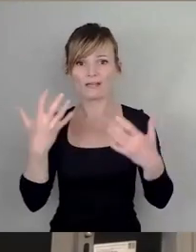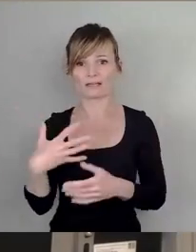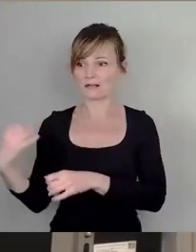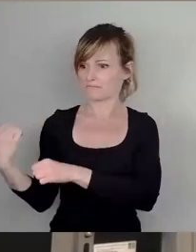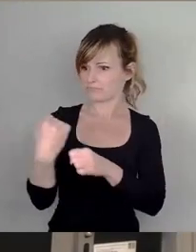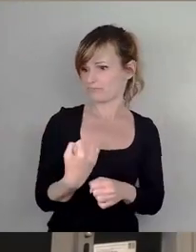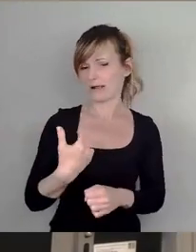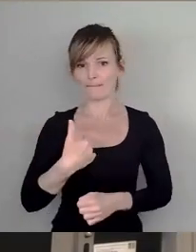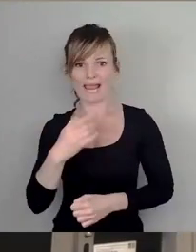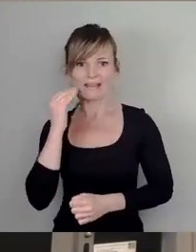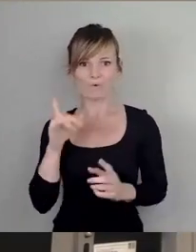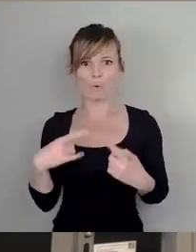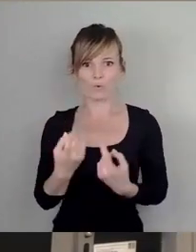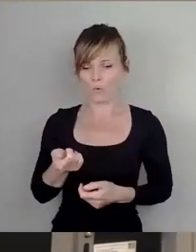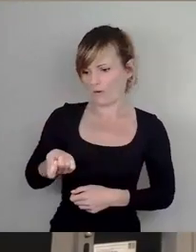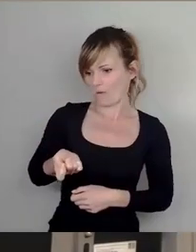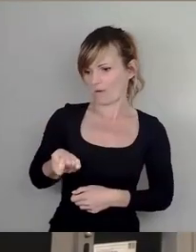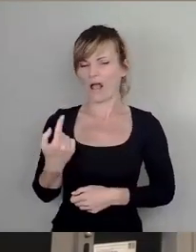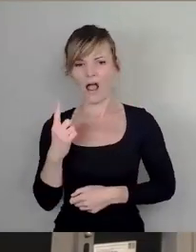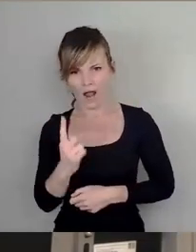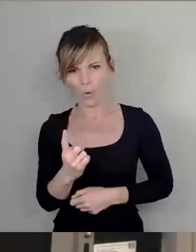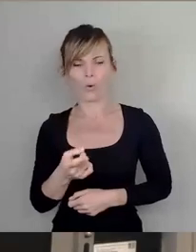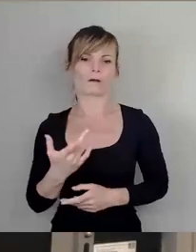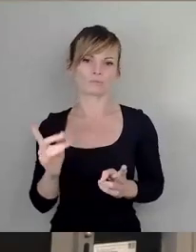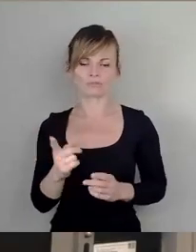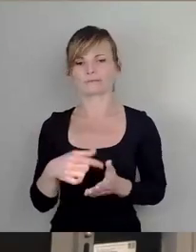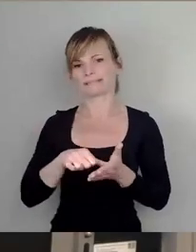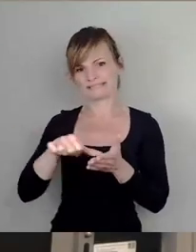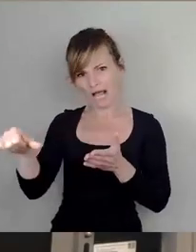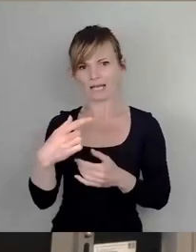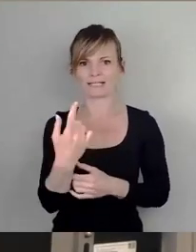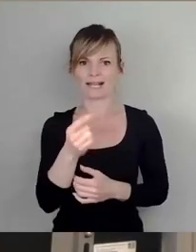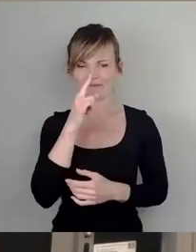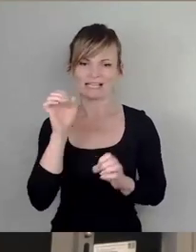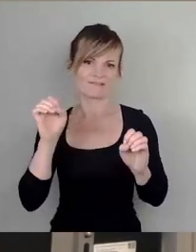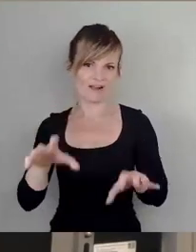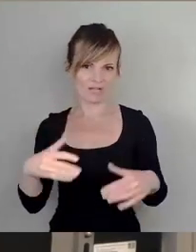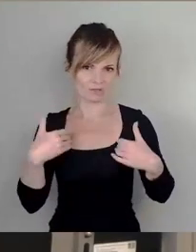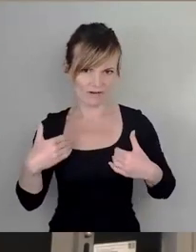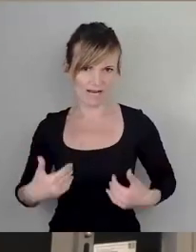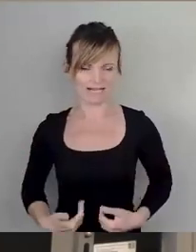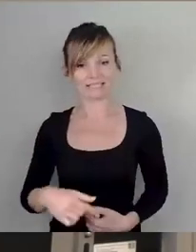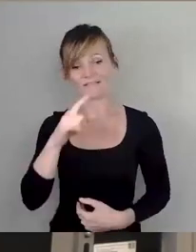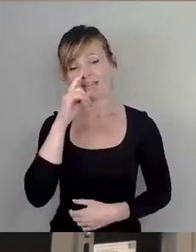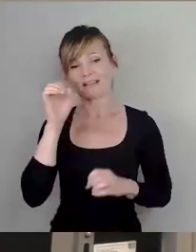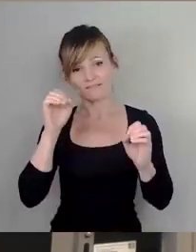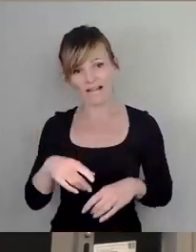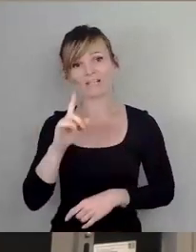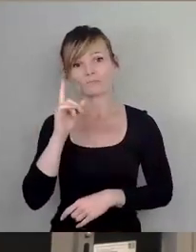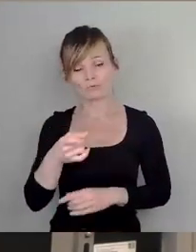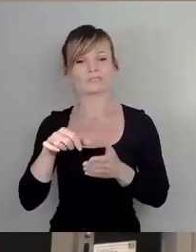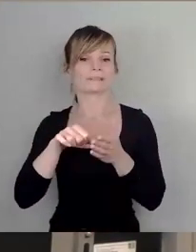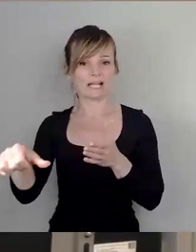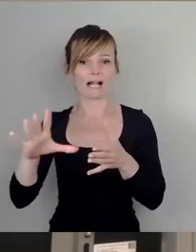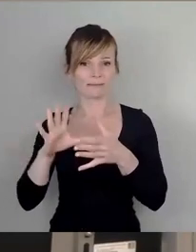auch eine Ordnungswidrigkeit, muss ich also Geld bezahlen. Wer etwas falsch macht, muss bezahlen und das ist